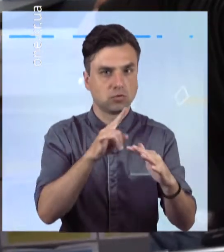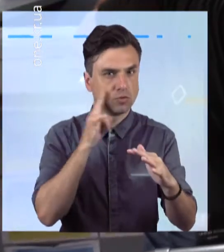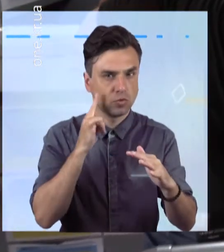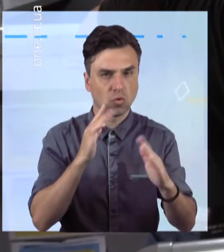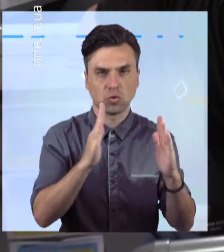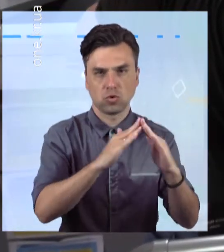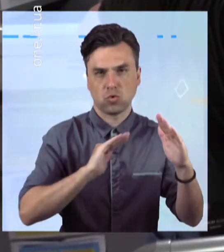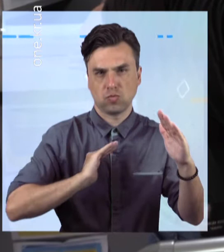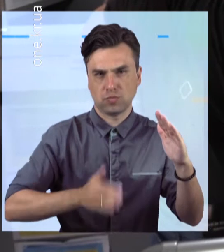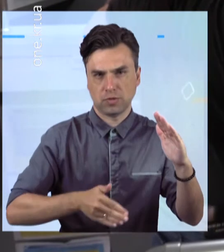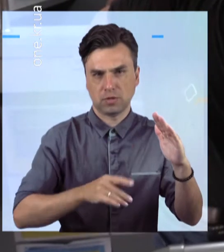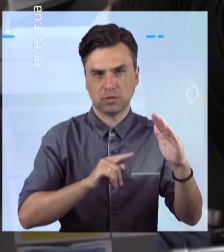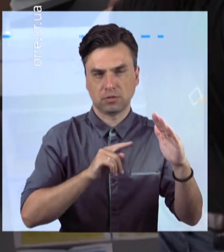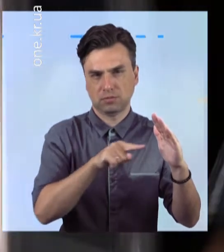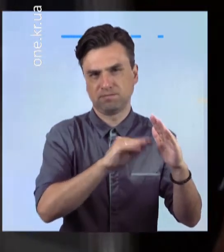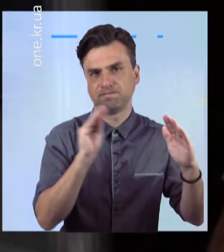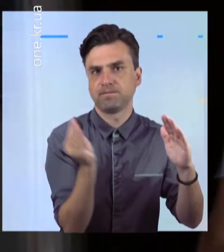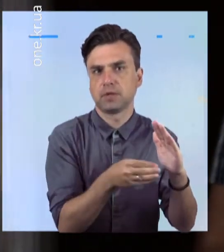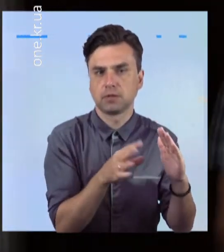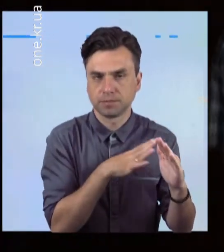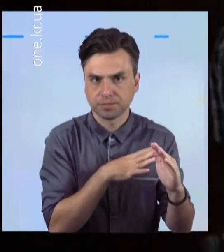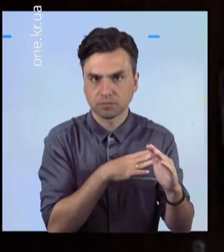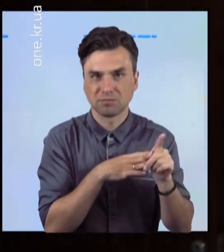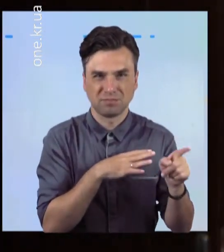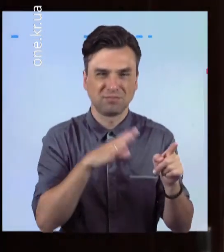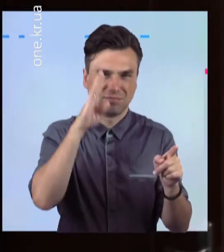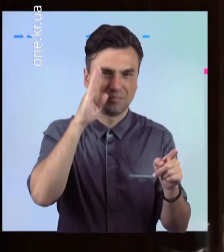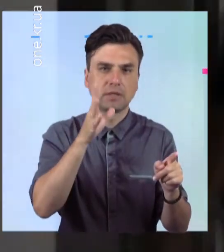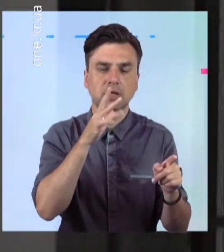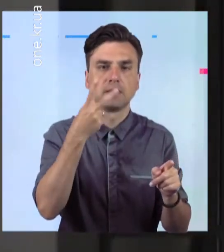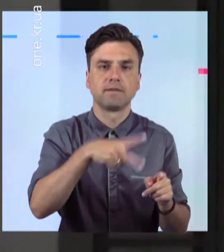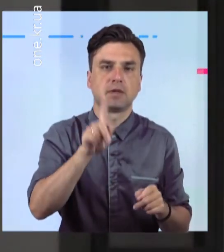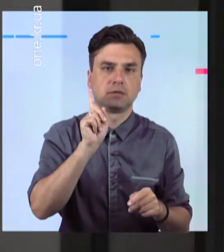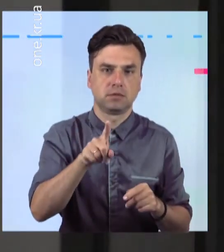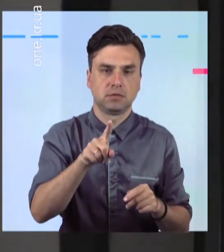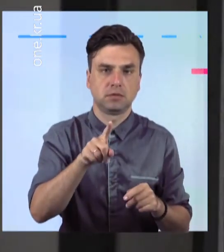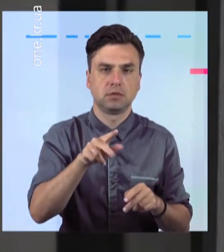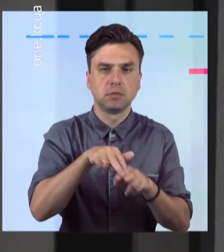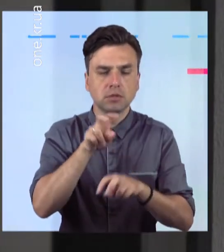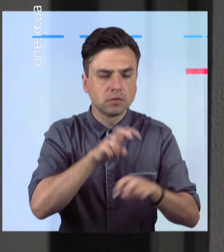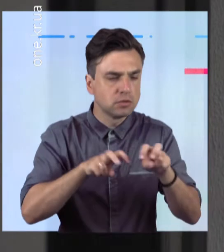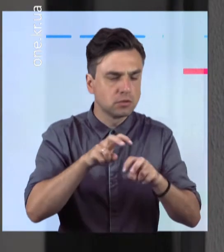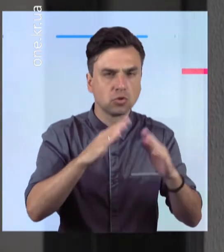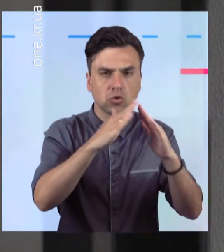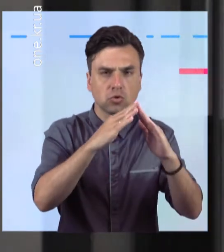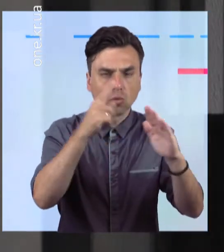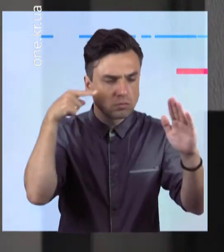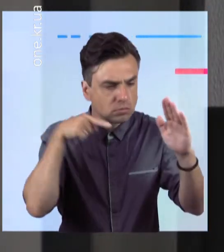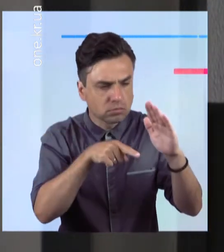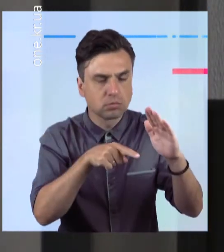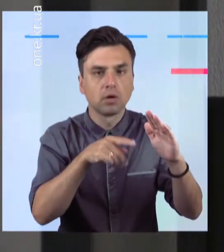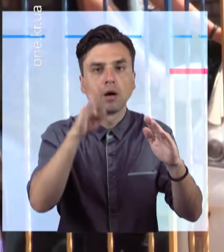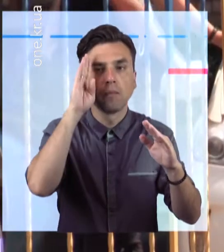Зелене, що неподалік Інгульця. Виявили 21-річного вбивцю під ліжком. Затримавши Івана Євсечева,